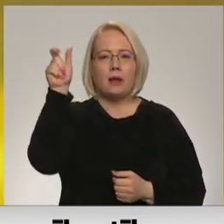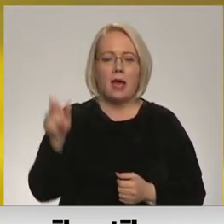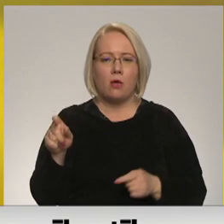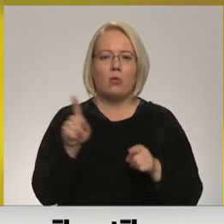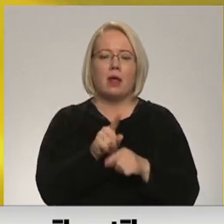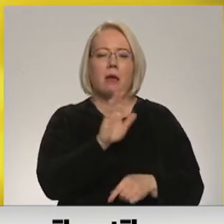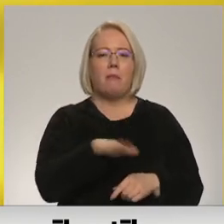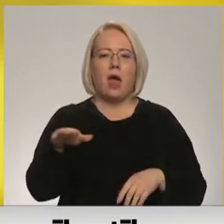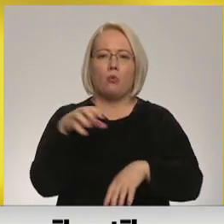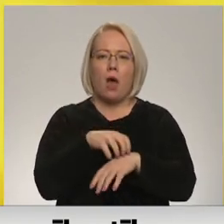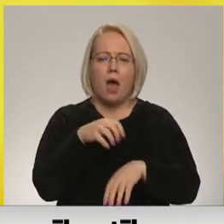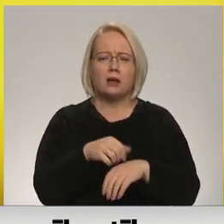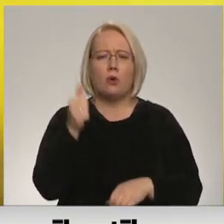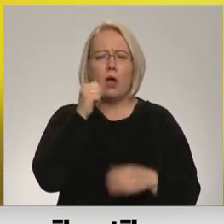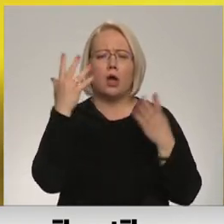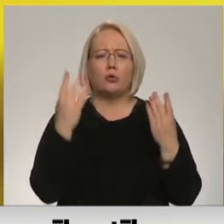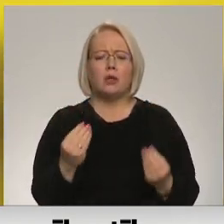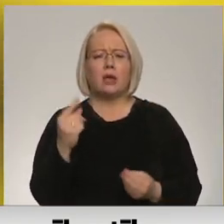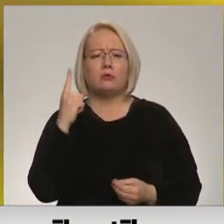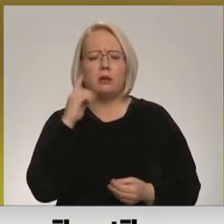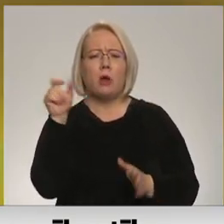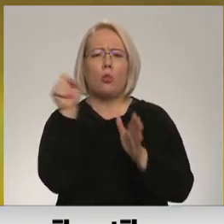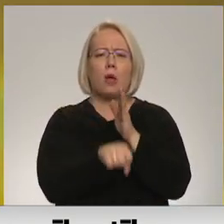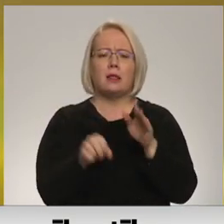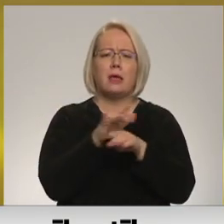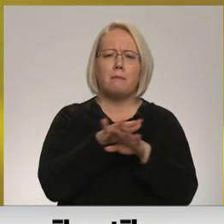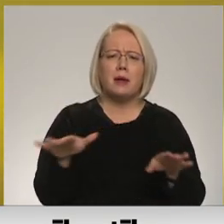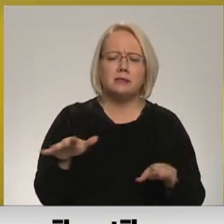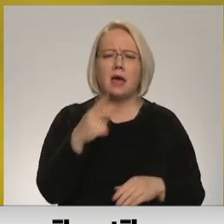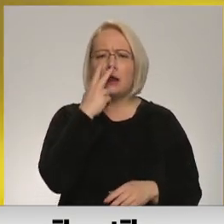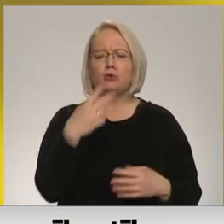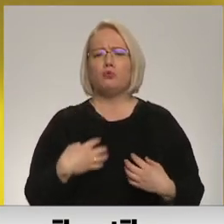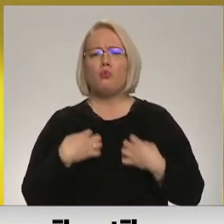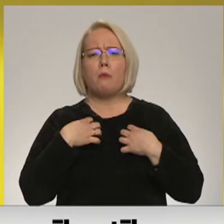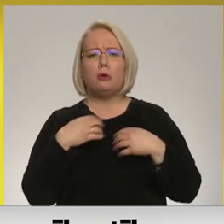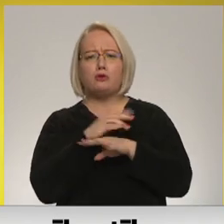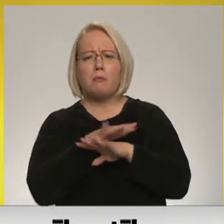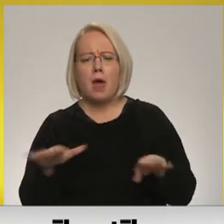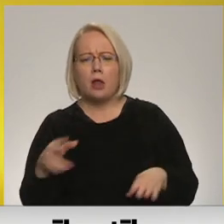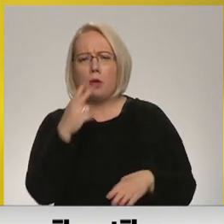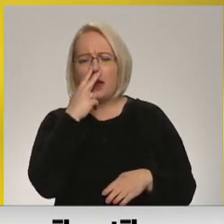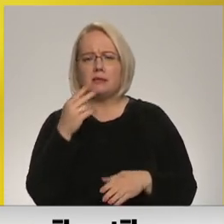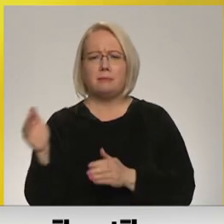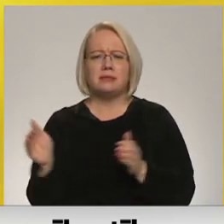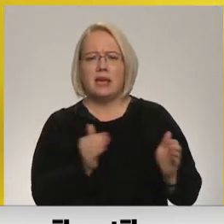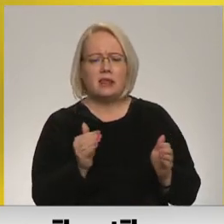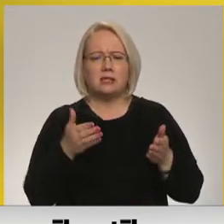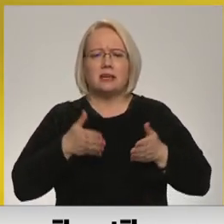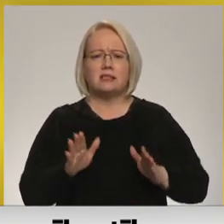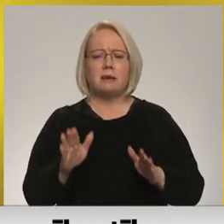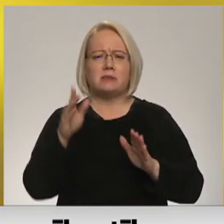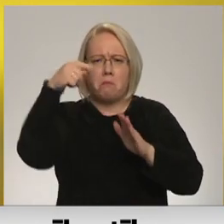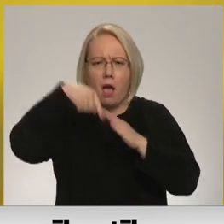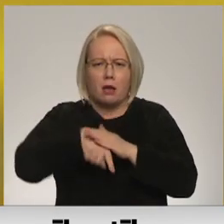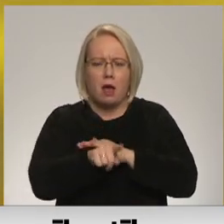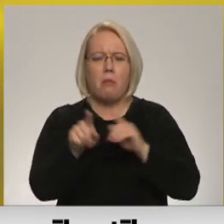ārsti. Mēs katru dienu dzirdam par nogalinātiem bērniem. Mēs redzam nobijušos bērnus, mēs redzam zīdaņus, kas dzimst, pagrabos. Mēs tāpat